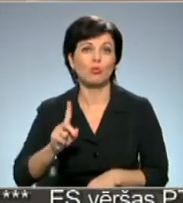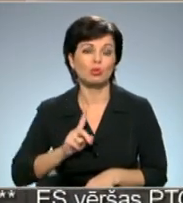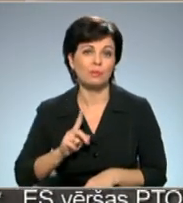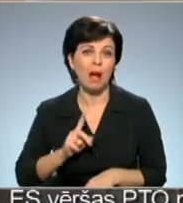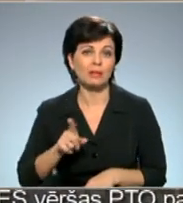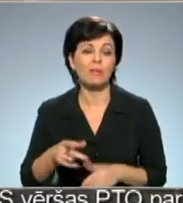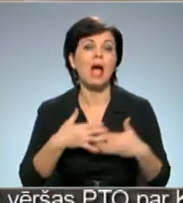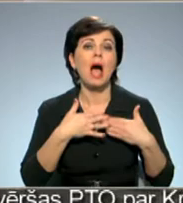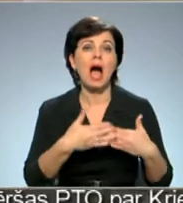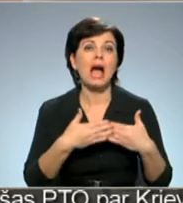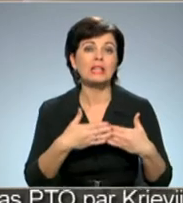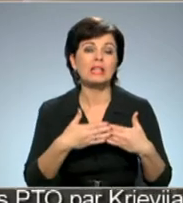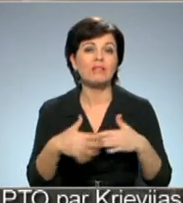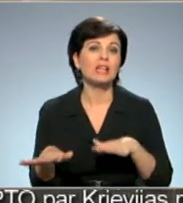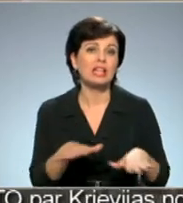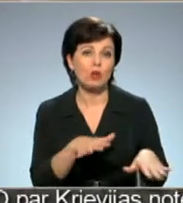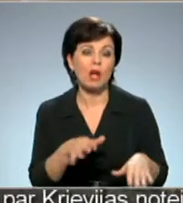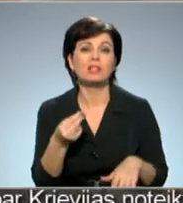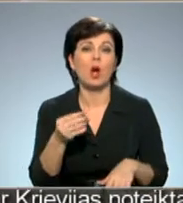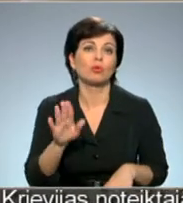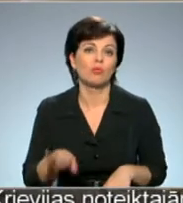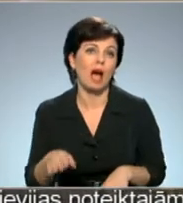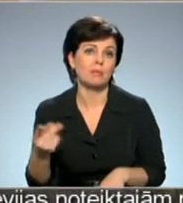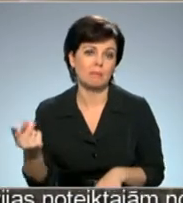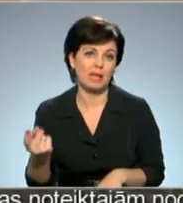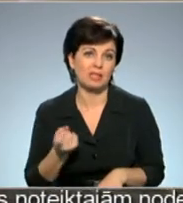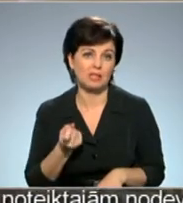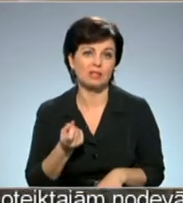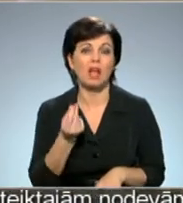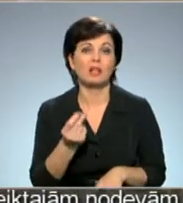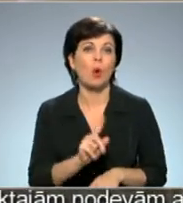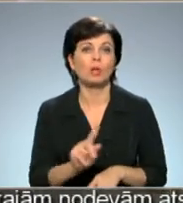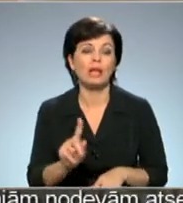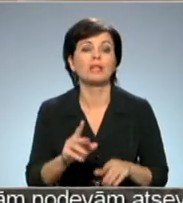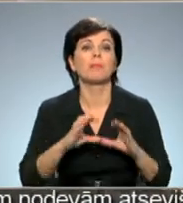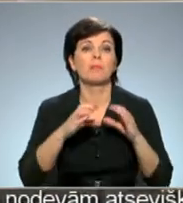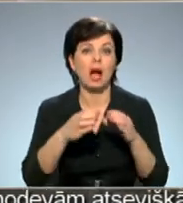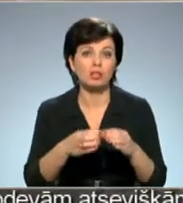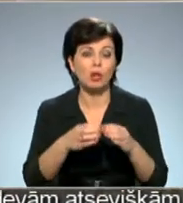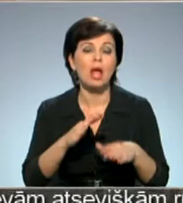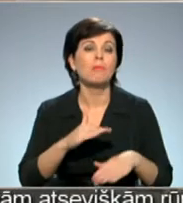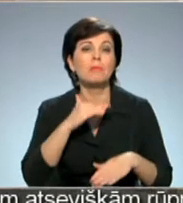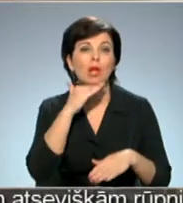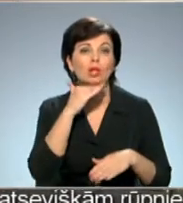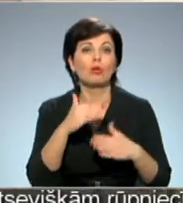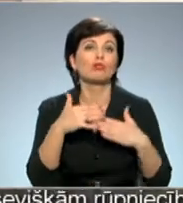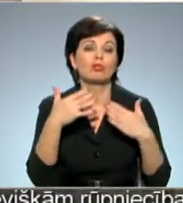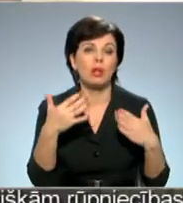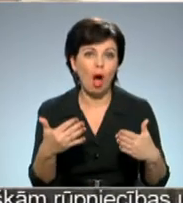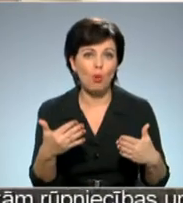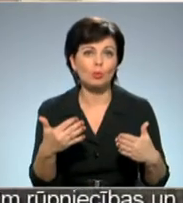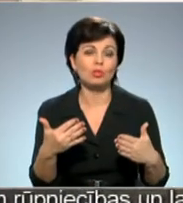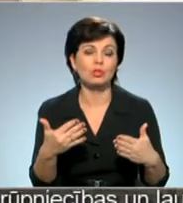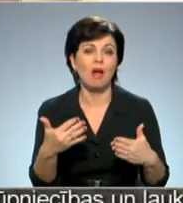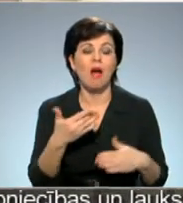tad aktīvi rīkojoties naudu var piesaistīt. Nauda jau ir pasaulē un pietikoši daudz ir, tikai ja